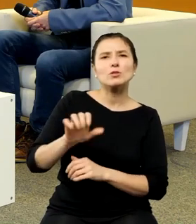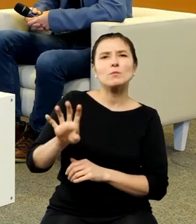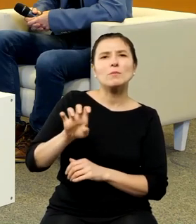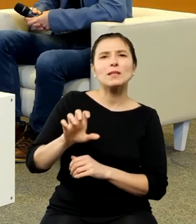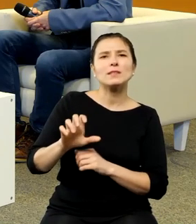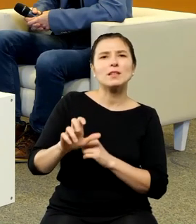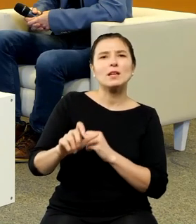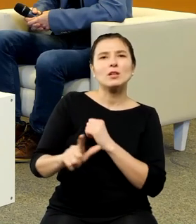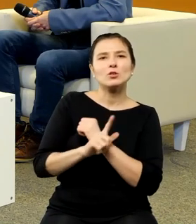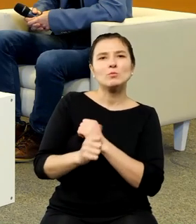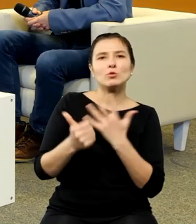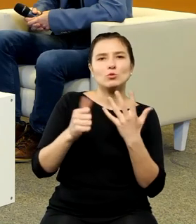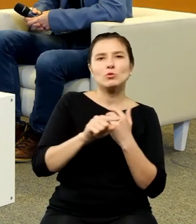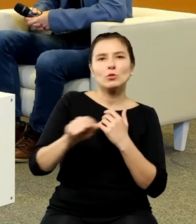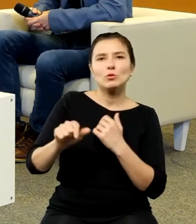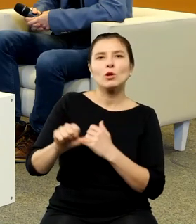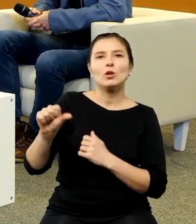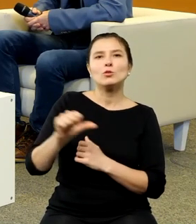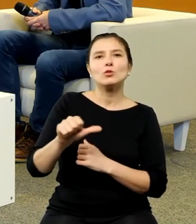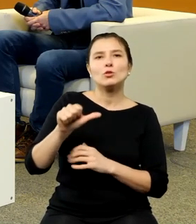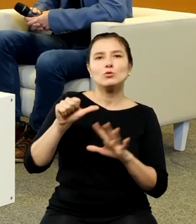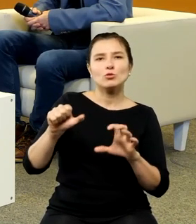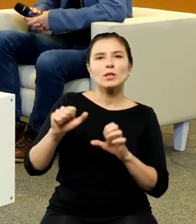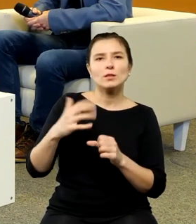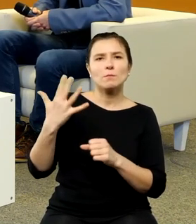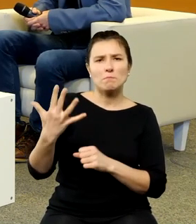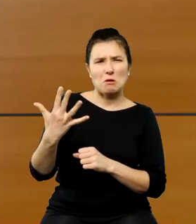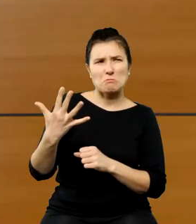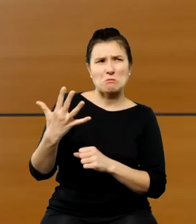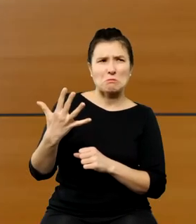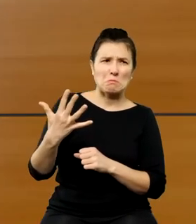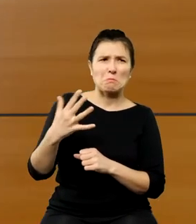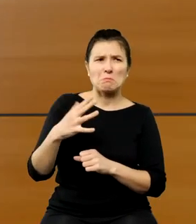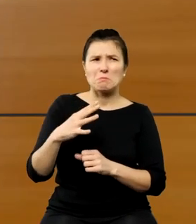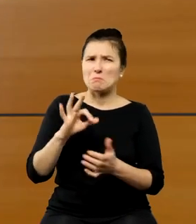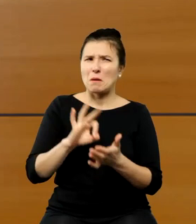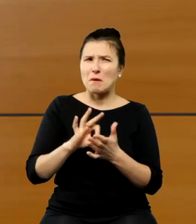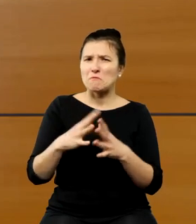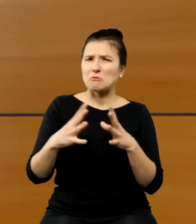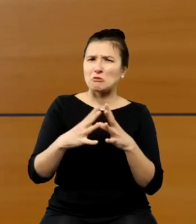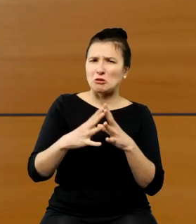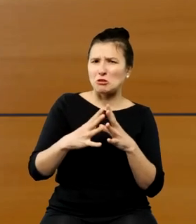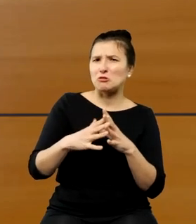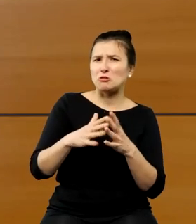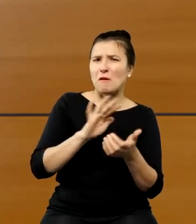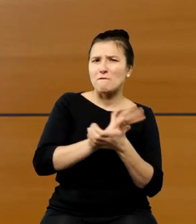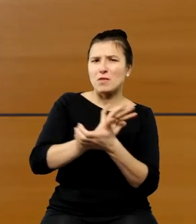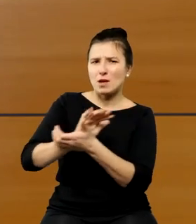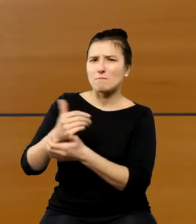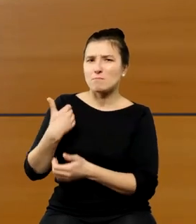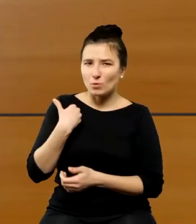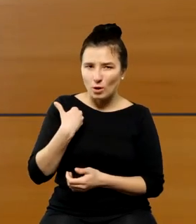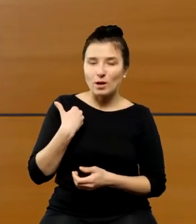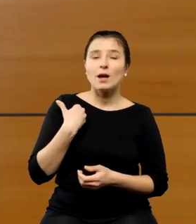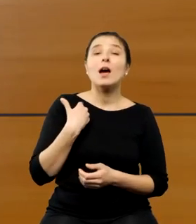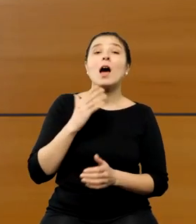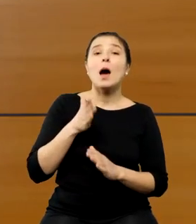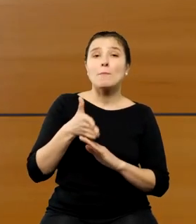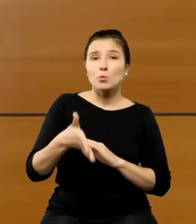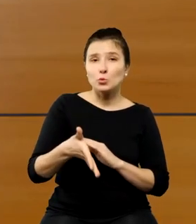wydanie, do 1605 prawie 10 wydań na pewno, to później